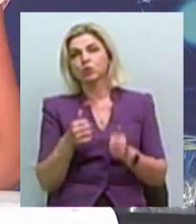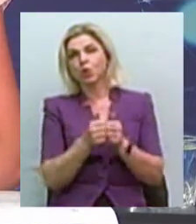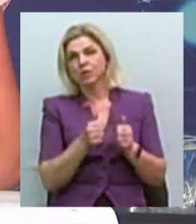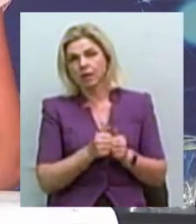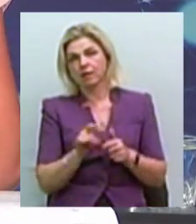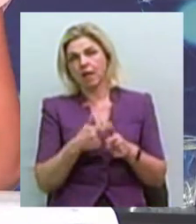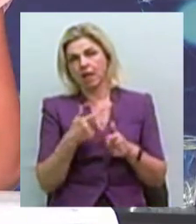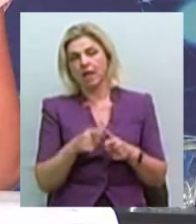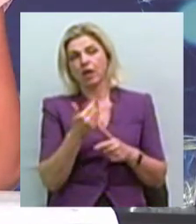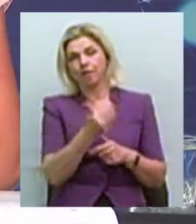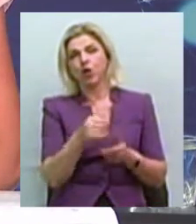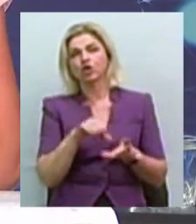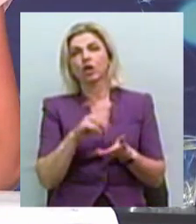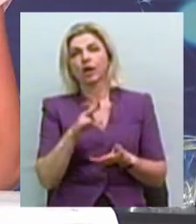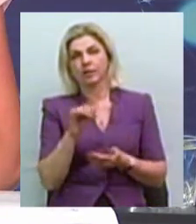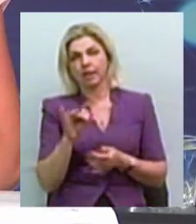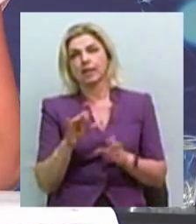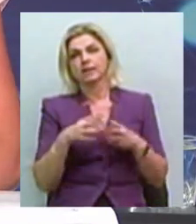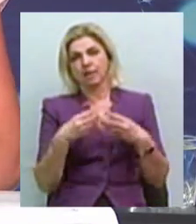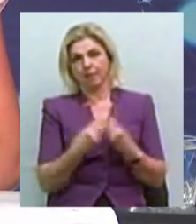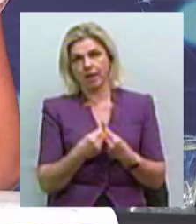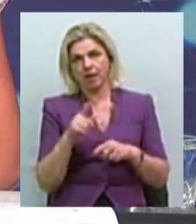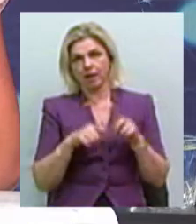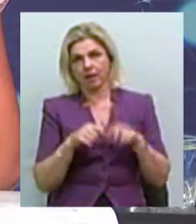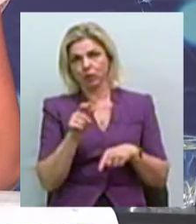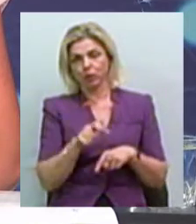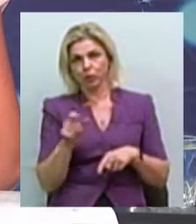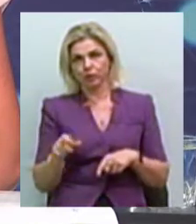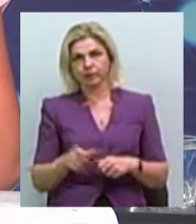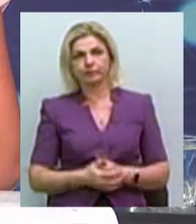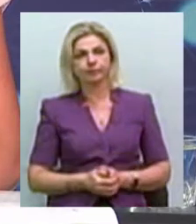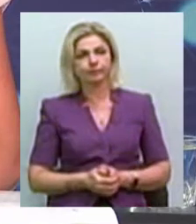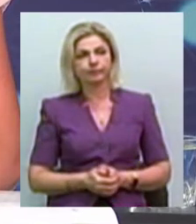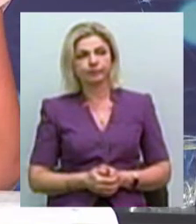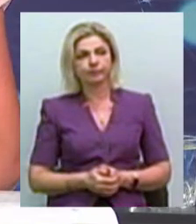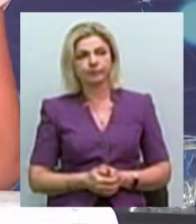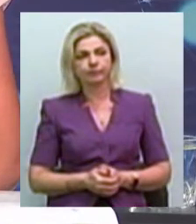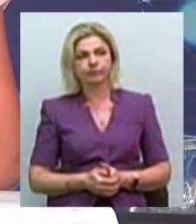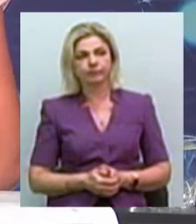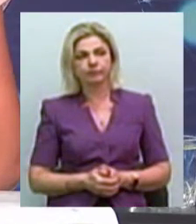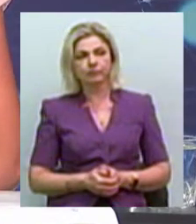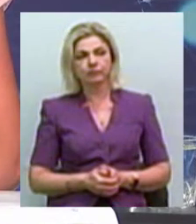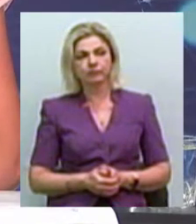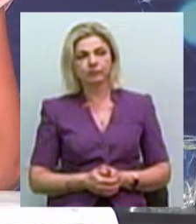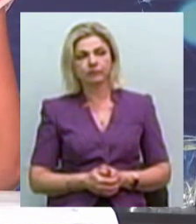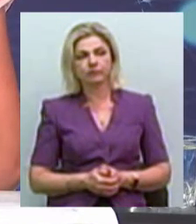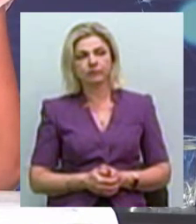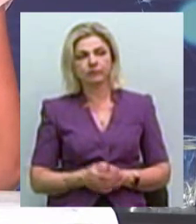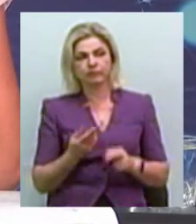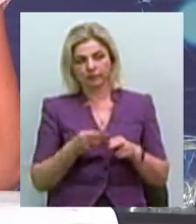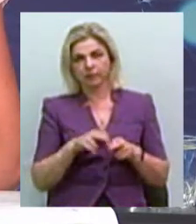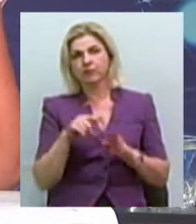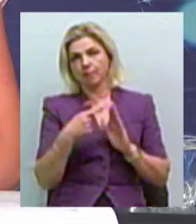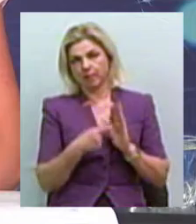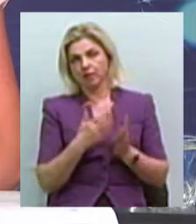інші рідні люди, які так чи інакше страждають від його дій. Тому дійсно це питання є